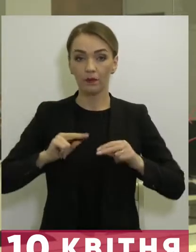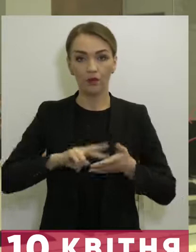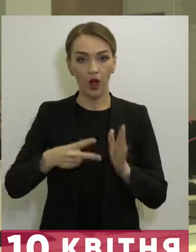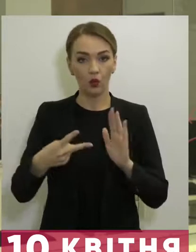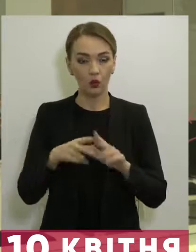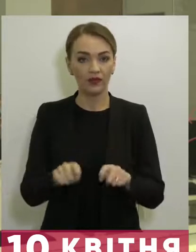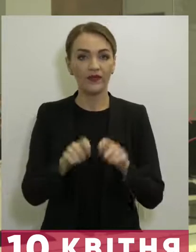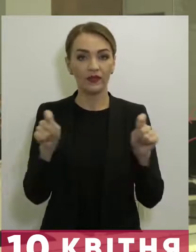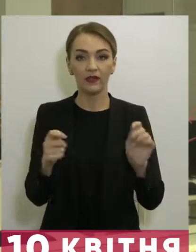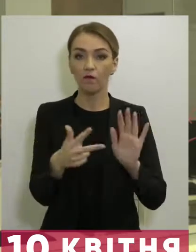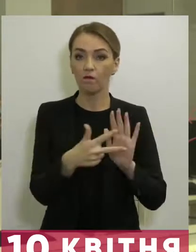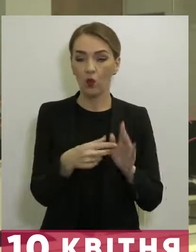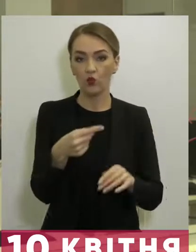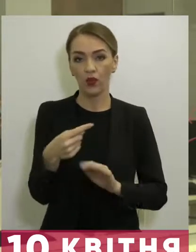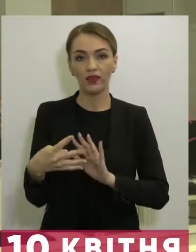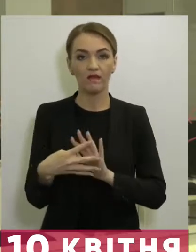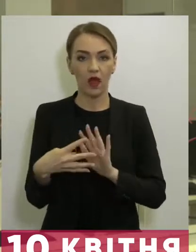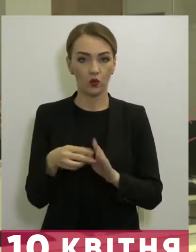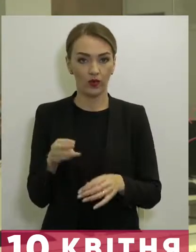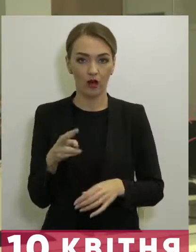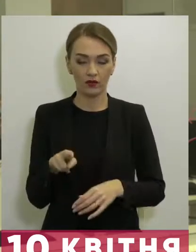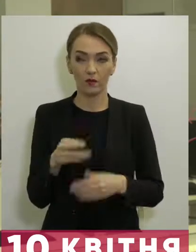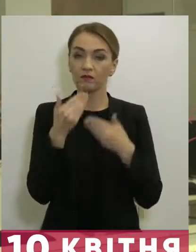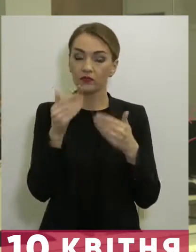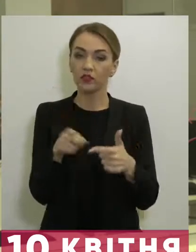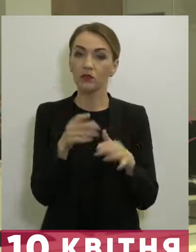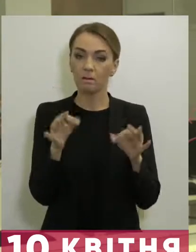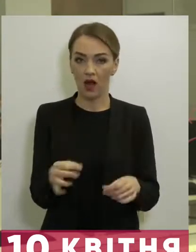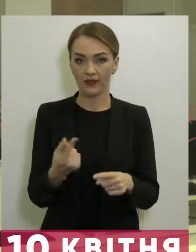відкрити 8-9 травня. Чи правда це?